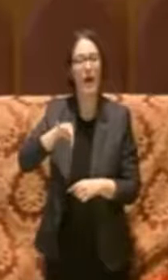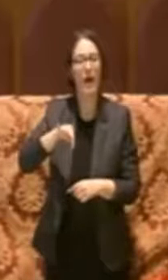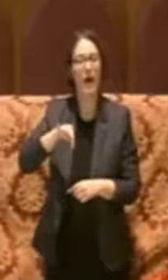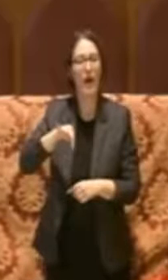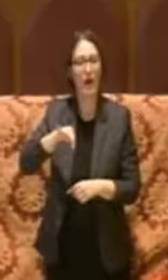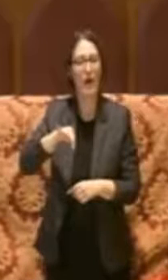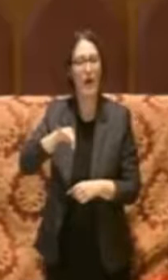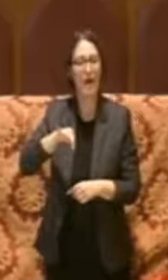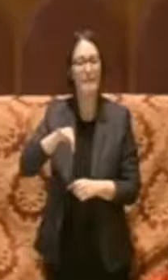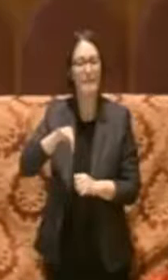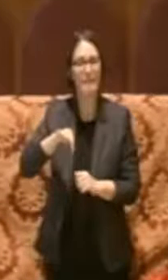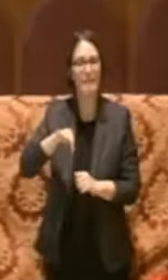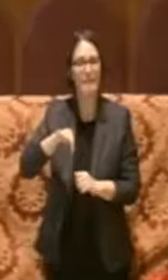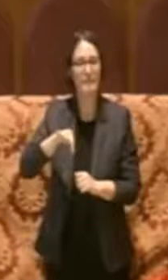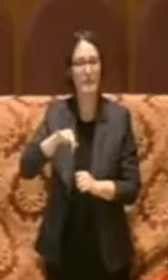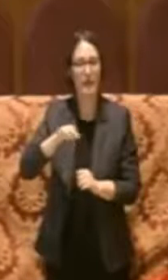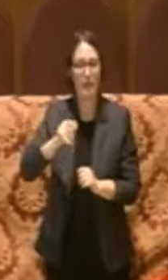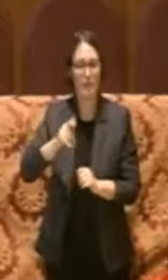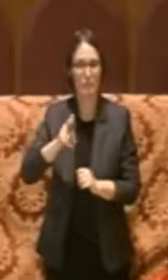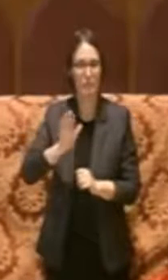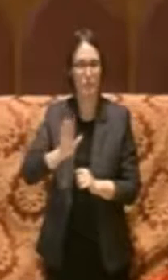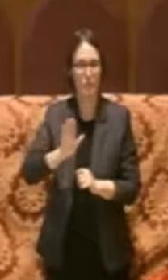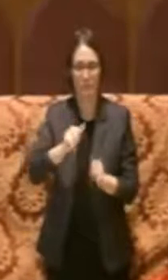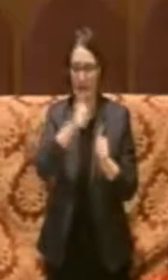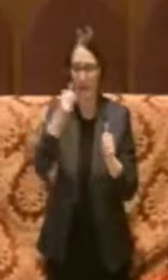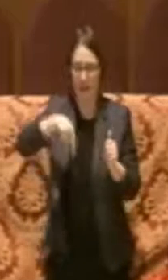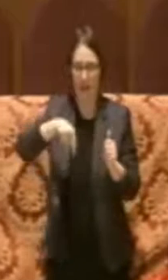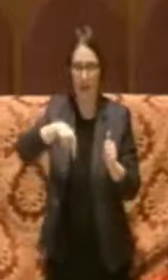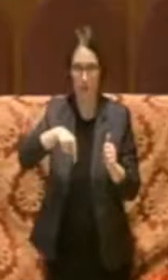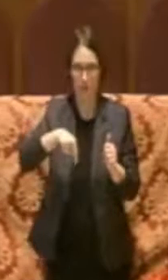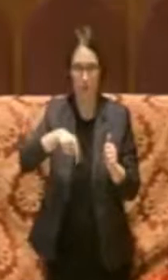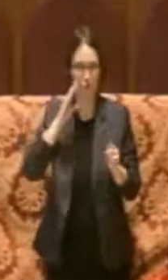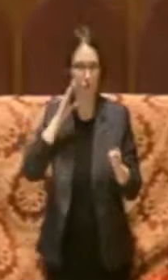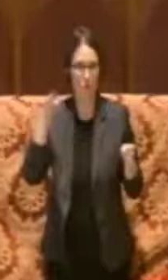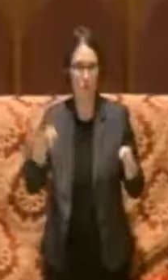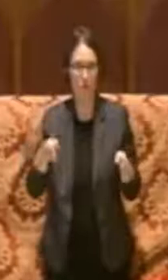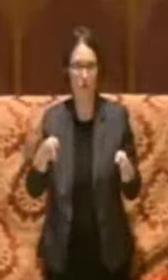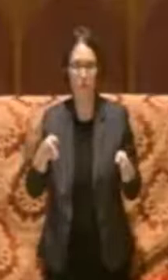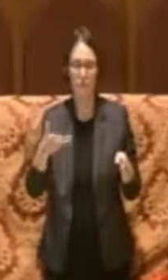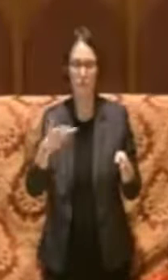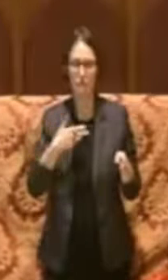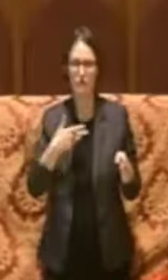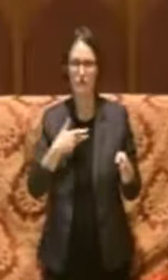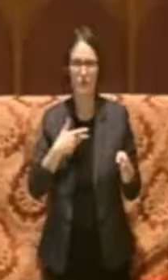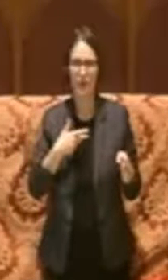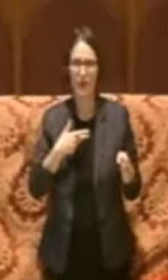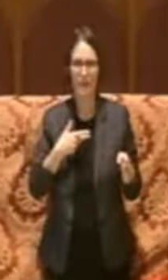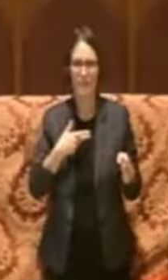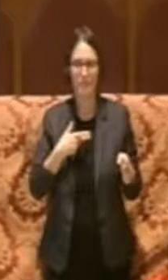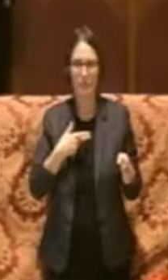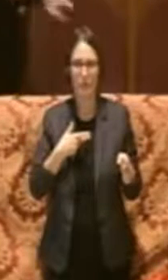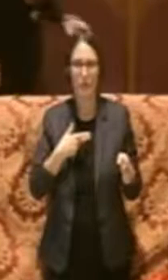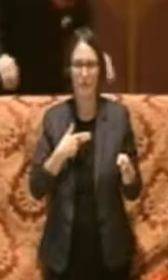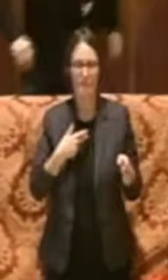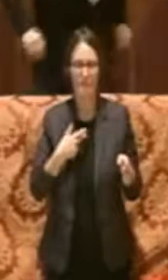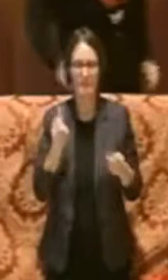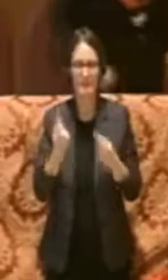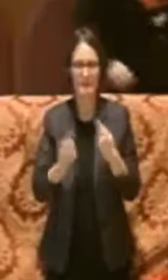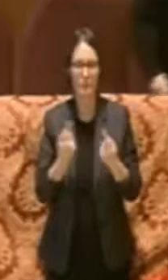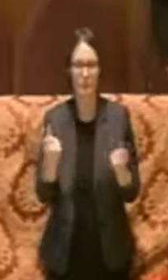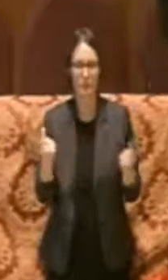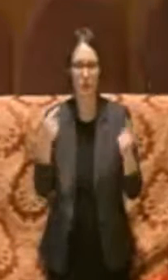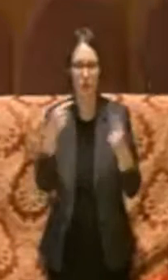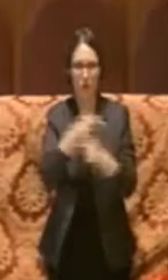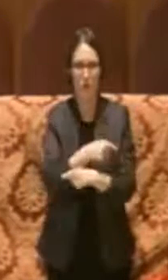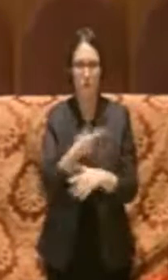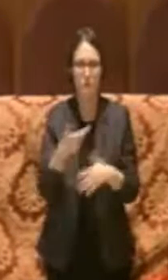di competenza dell'anno, che invece ha un trend esattamente opposto. Un milione